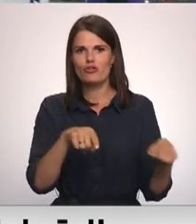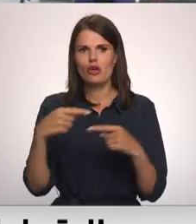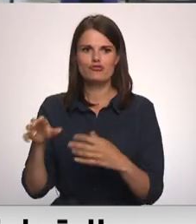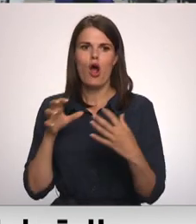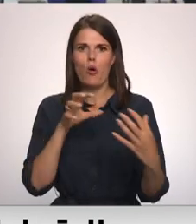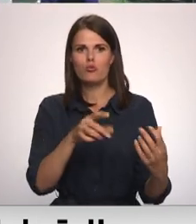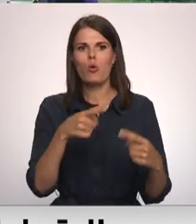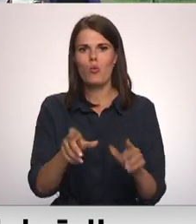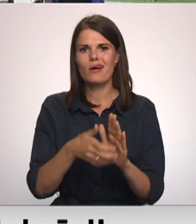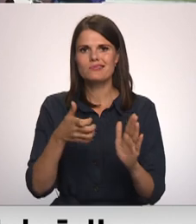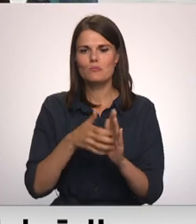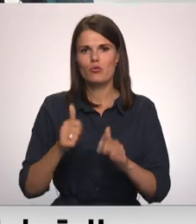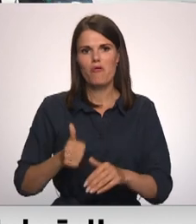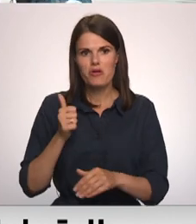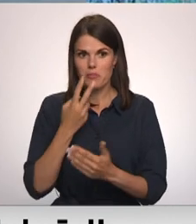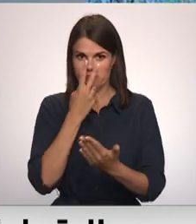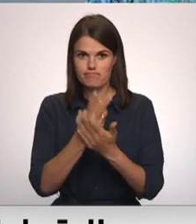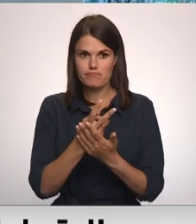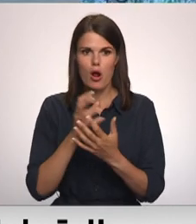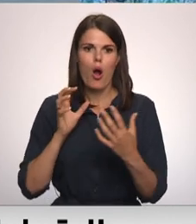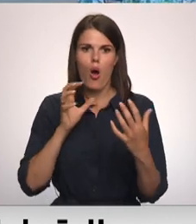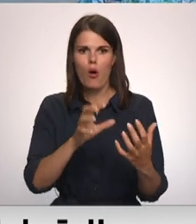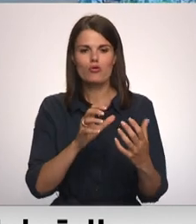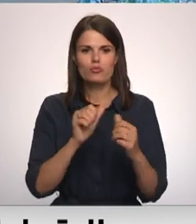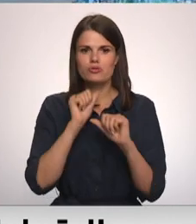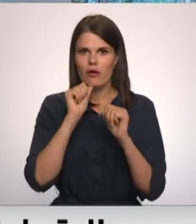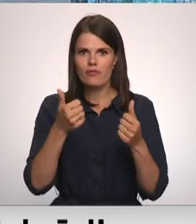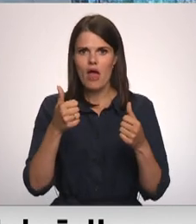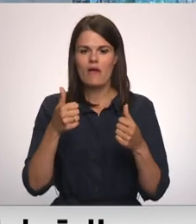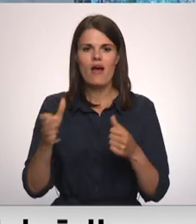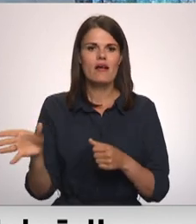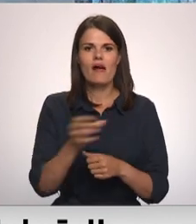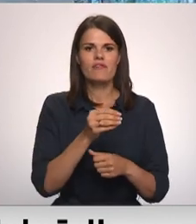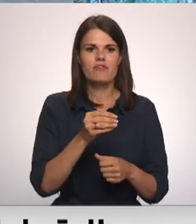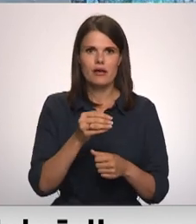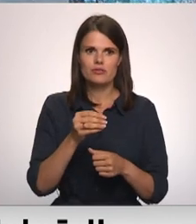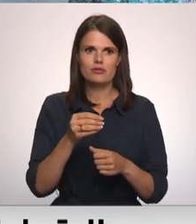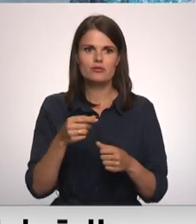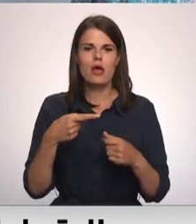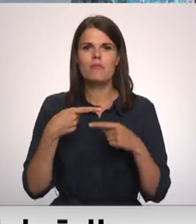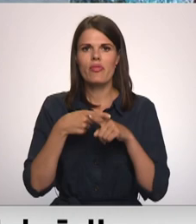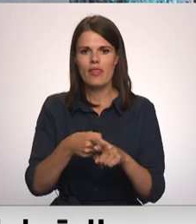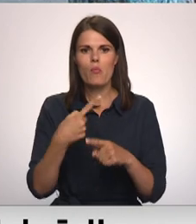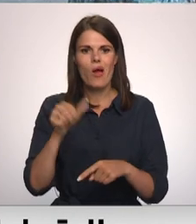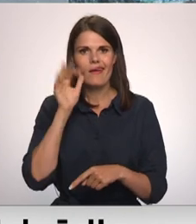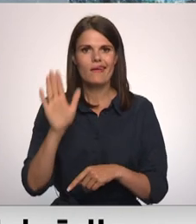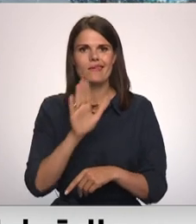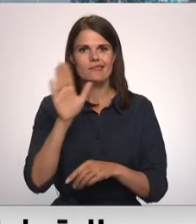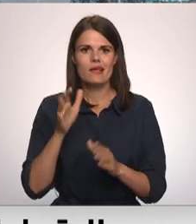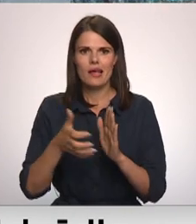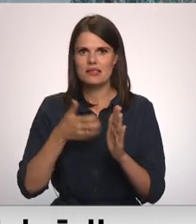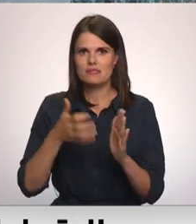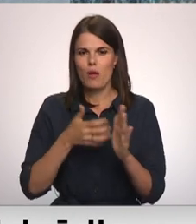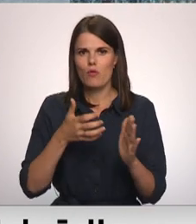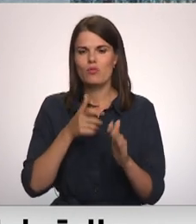pārvedājumos izmanto uzņēmums, atklājas, ka autobusā nav iespējams iekļūt ar visiem pārvietošanās līdzekļiem, ko ikdienā izmanto cilvēki ar